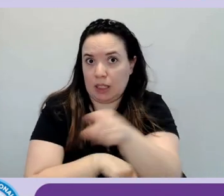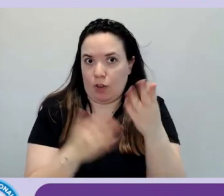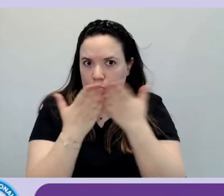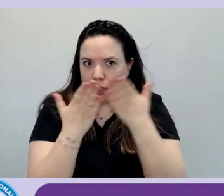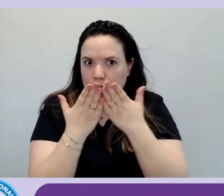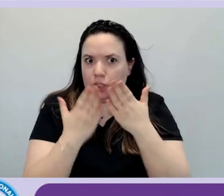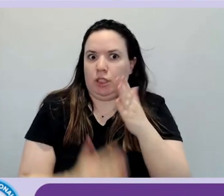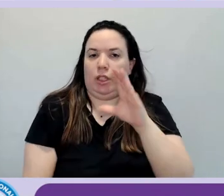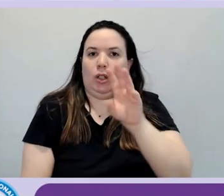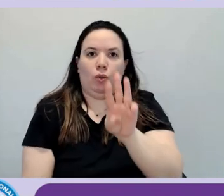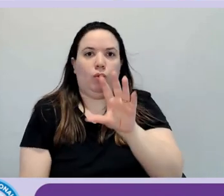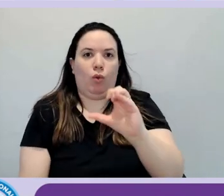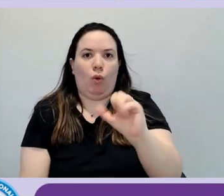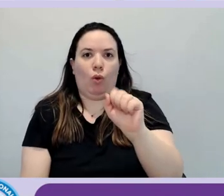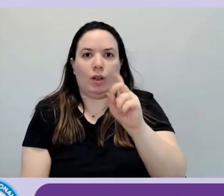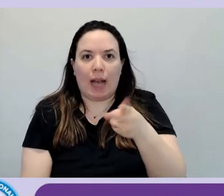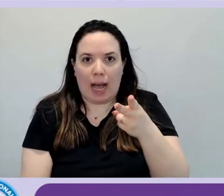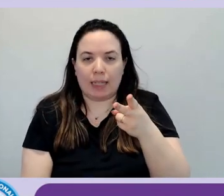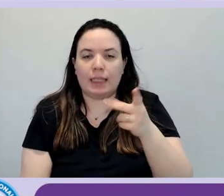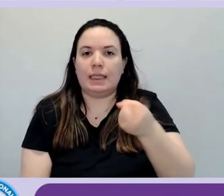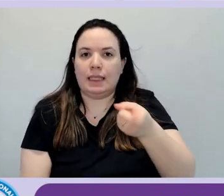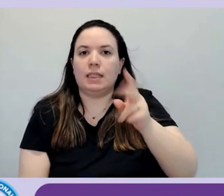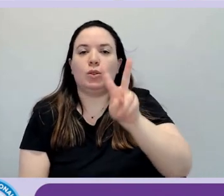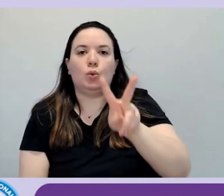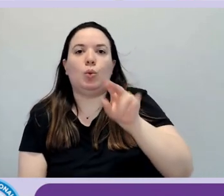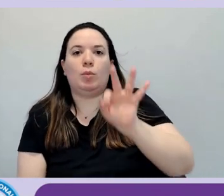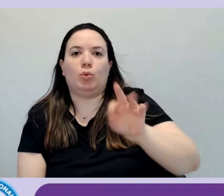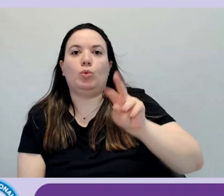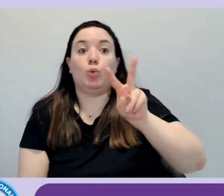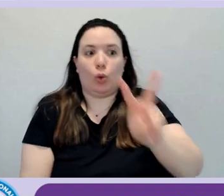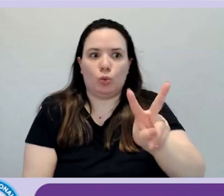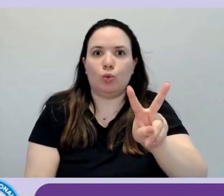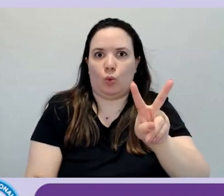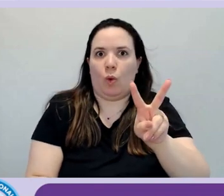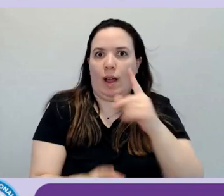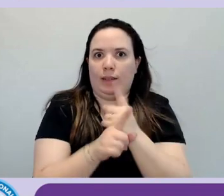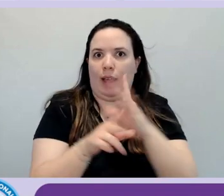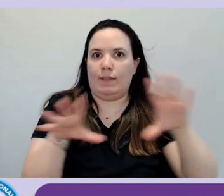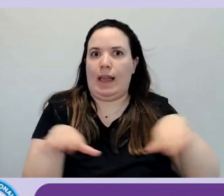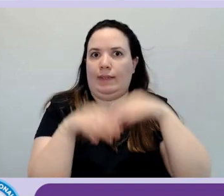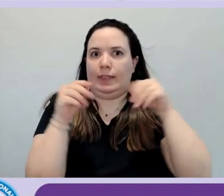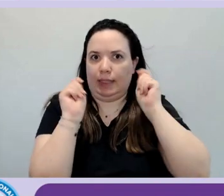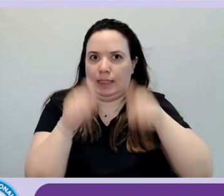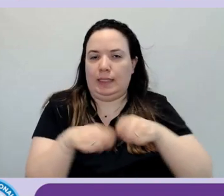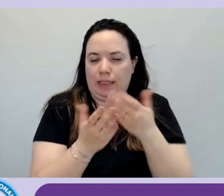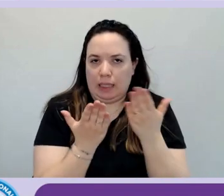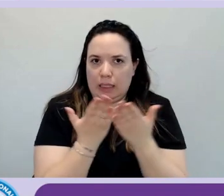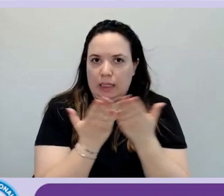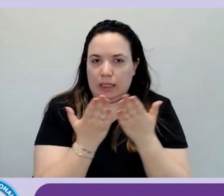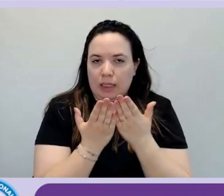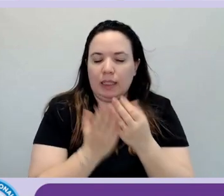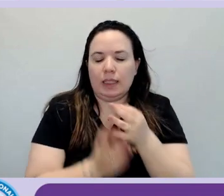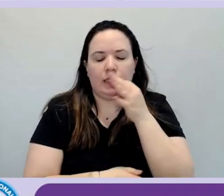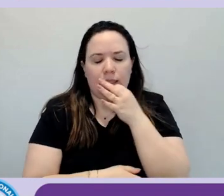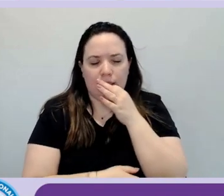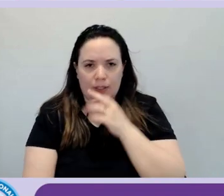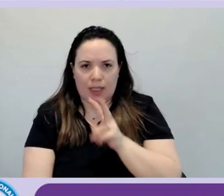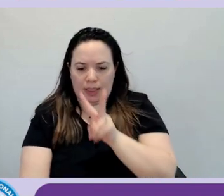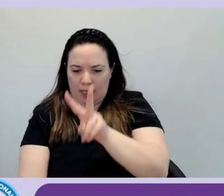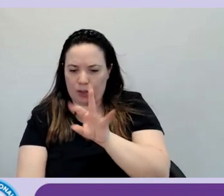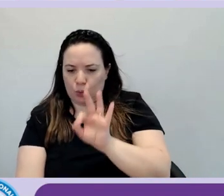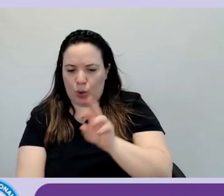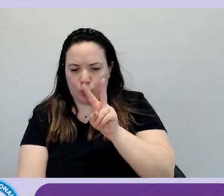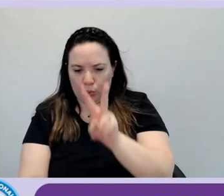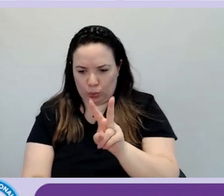retrocompatibili con le WCAG 2.1 quindi se io sono conforme alle WCAG 2.2